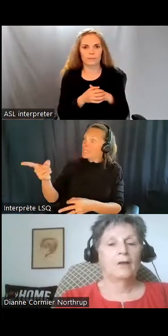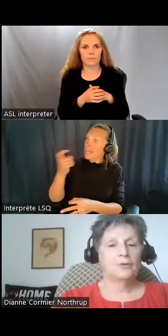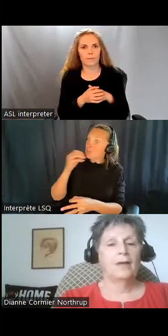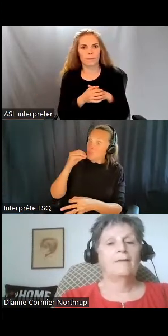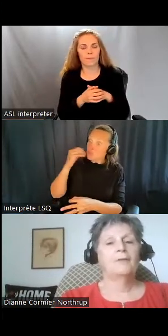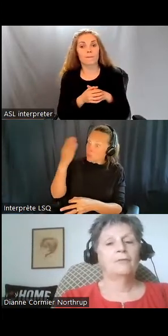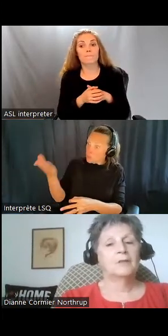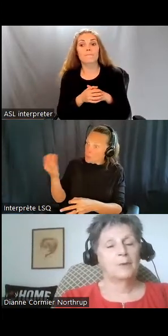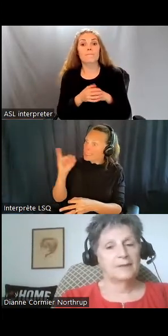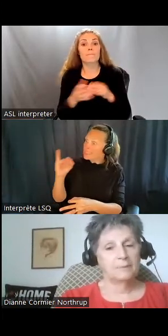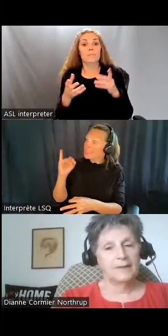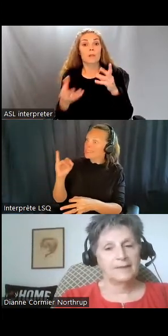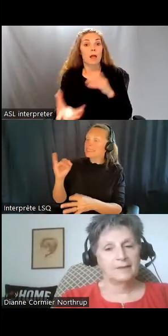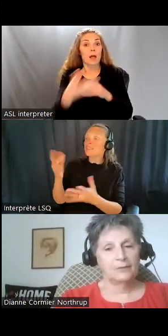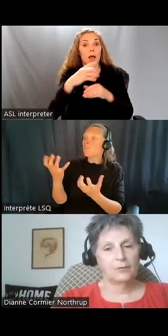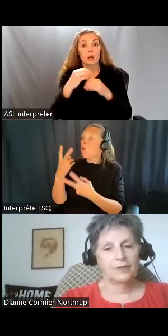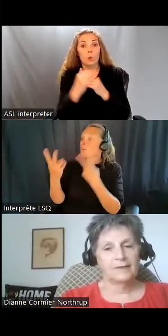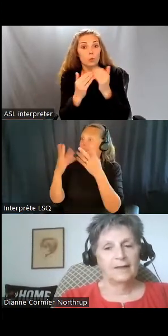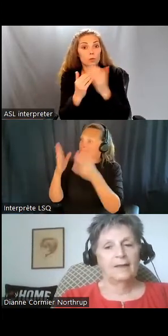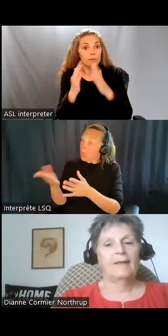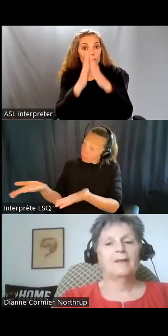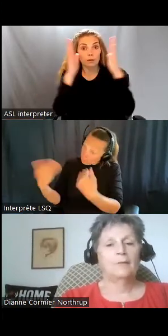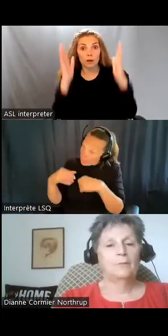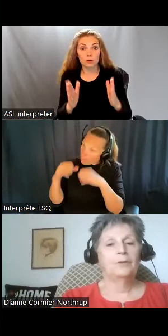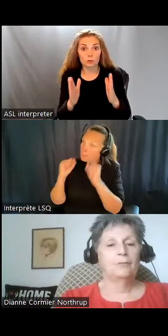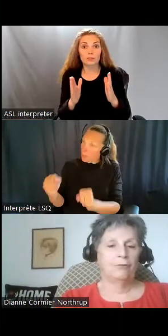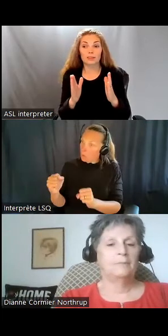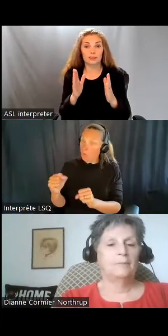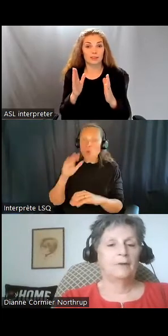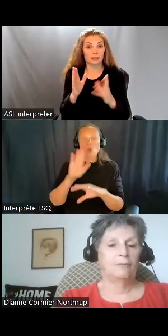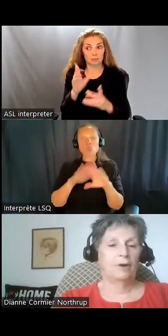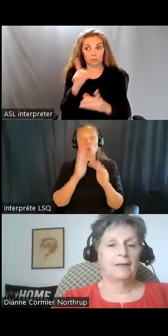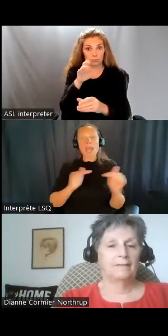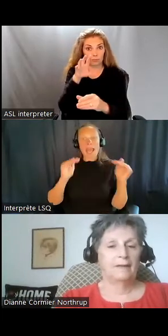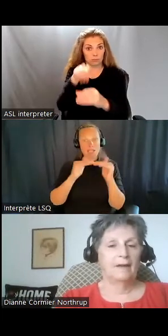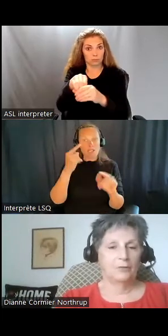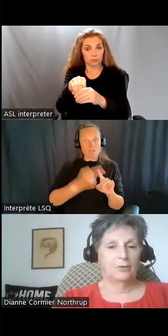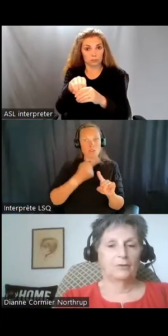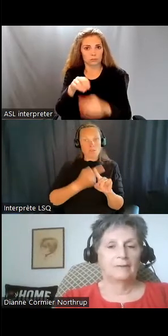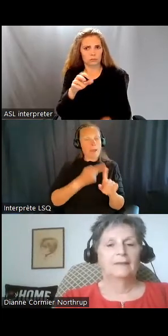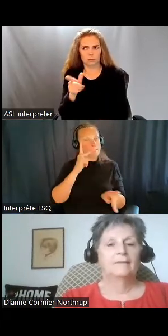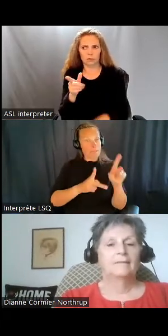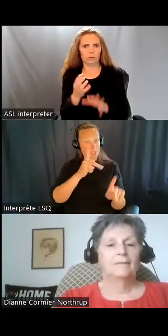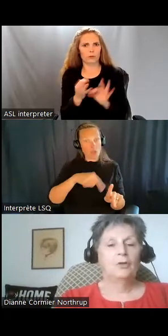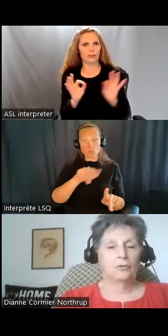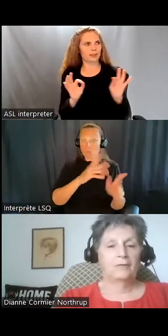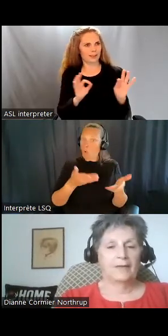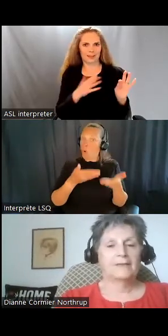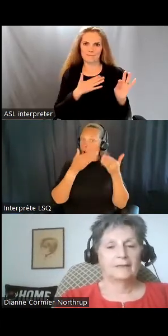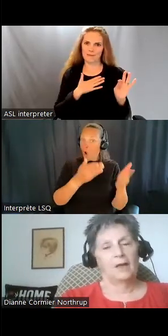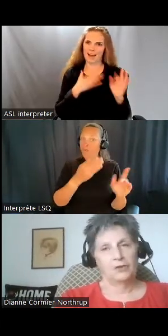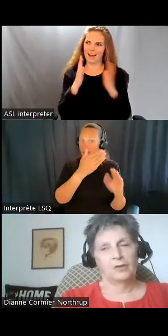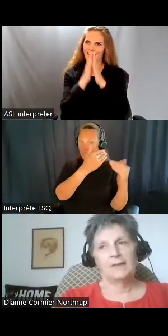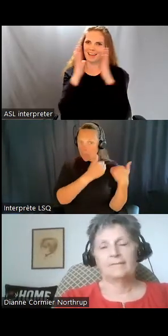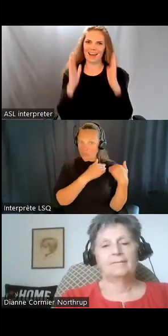Dans un logement inclusif, les gens ont aussi des responsabilités qui viennent avec la liberté